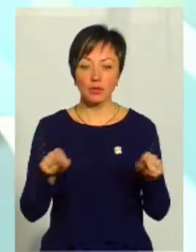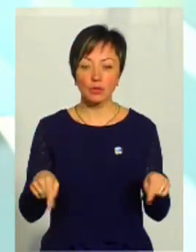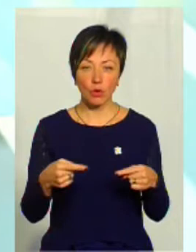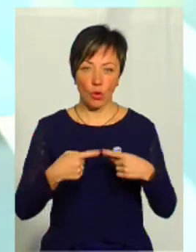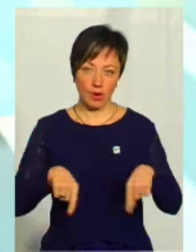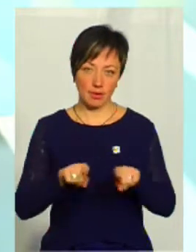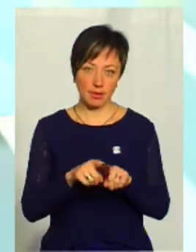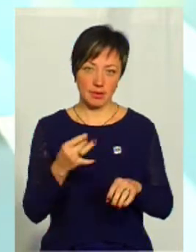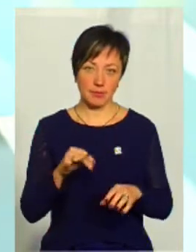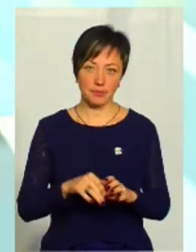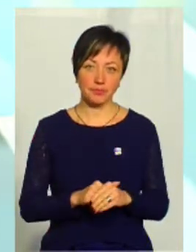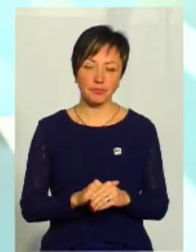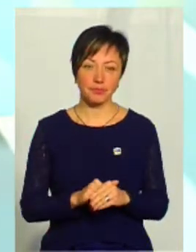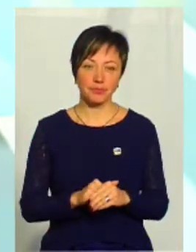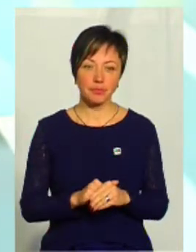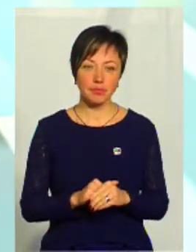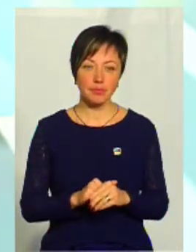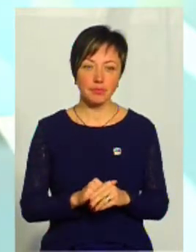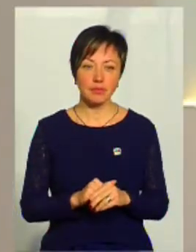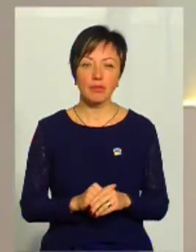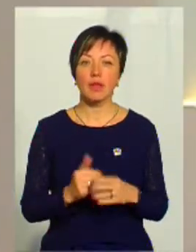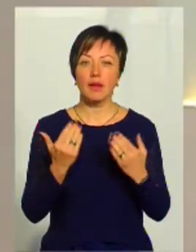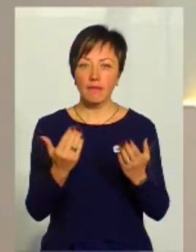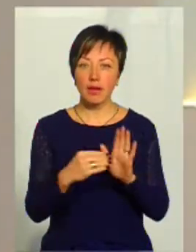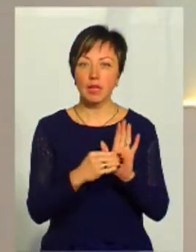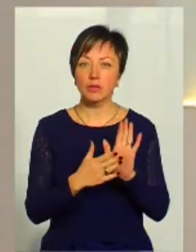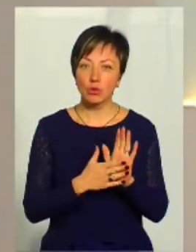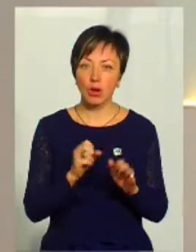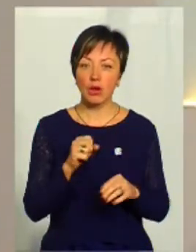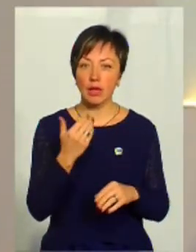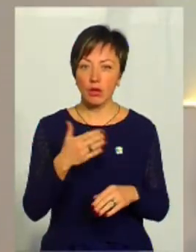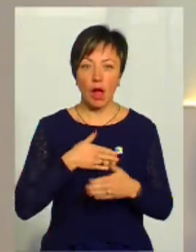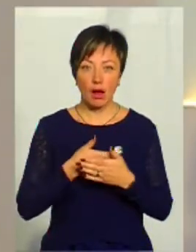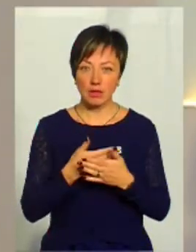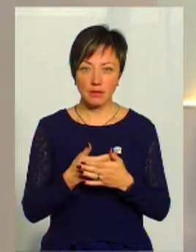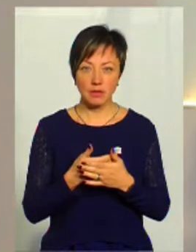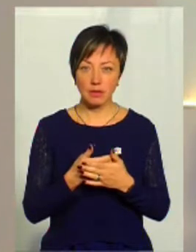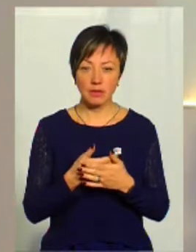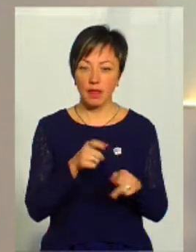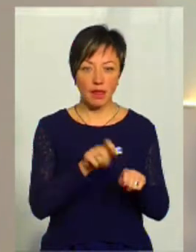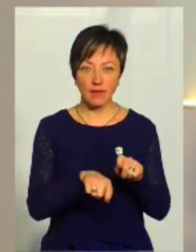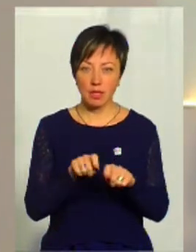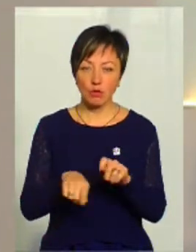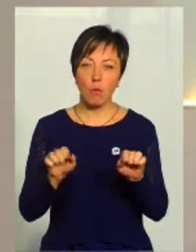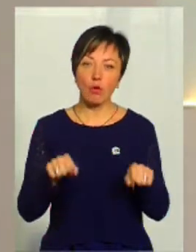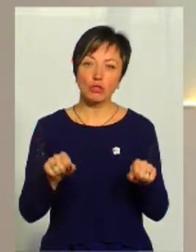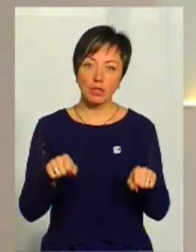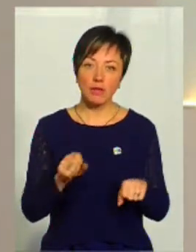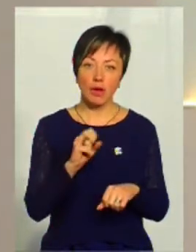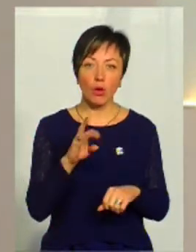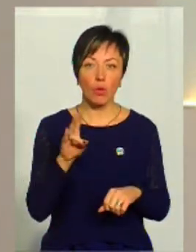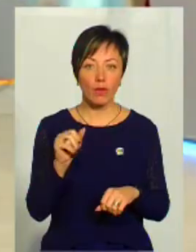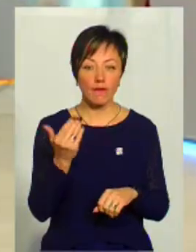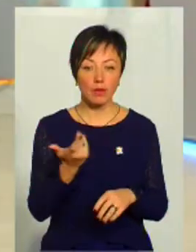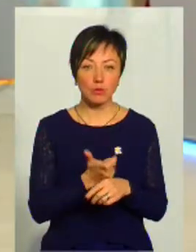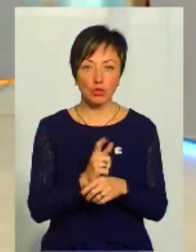створення організації. Думаю, що більше є. Ну, ви реєструєте, але їхню активність навряд чи, я думаю, відстежуєте. Можливо, Альона,